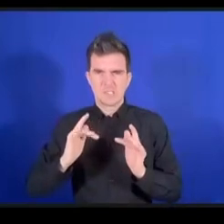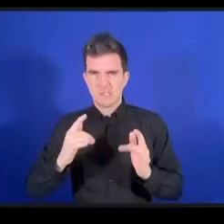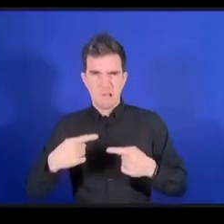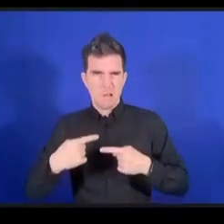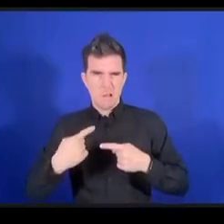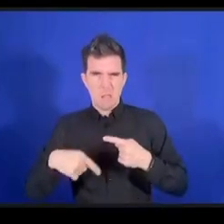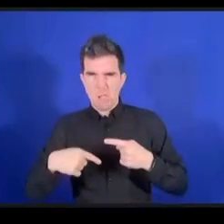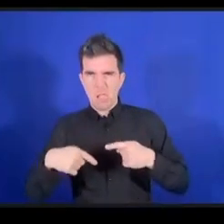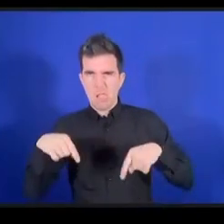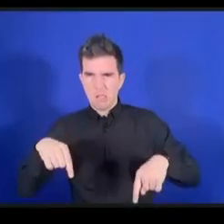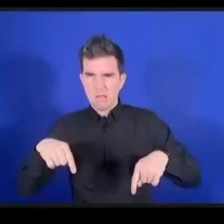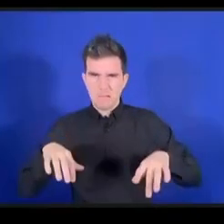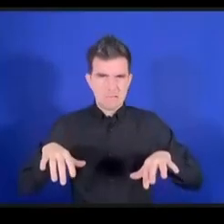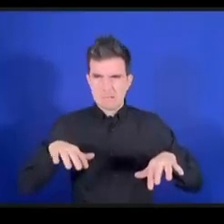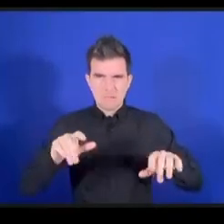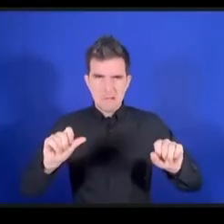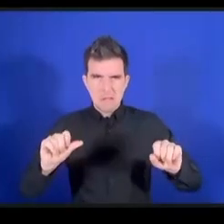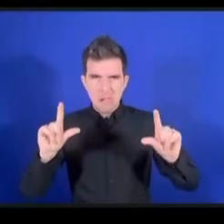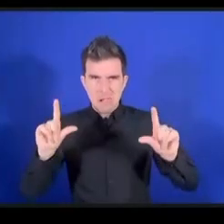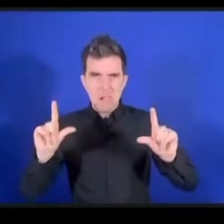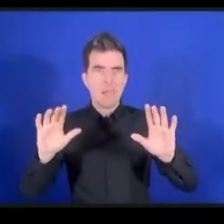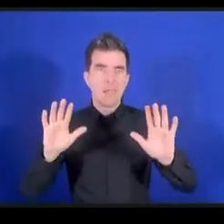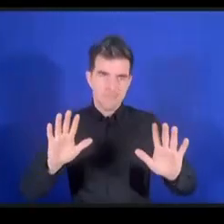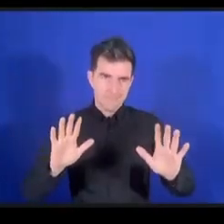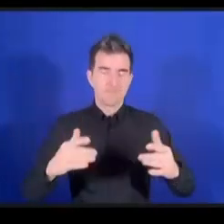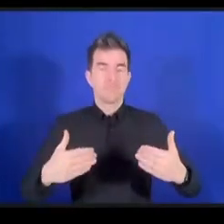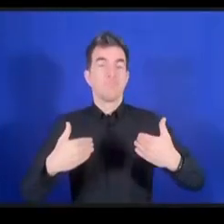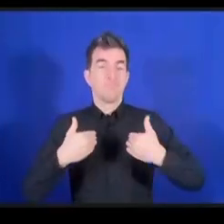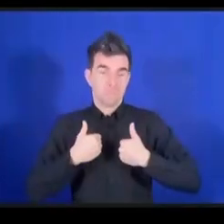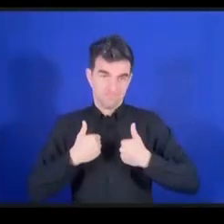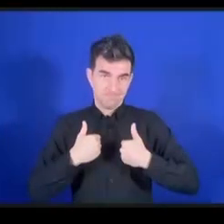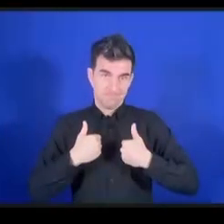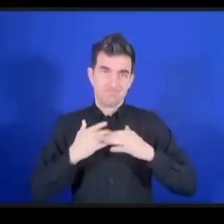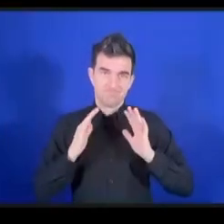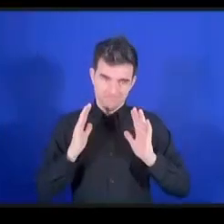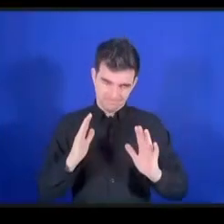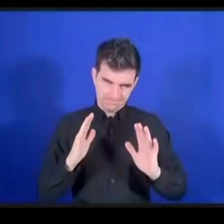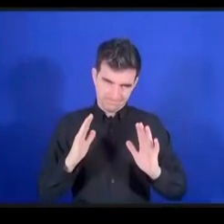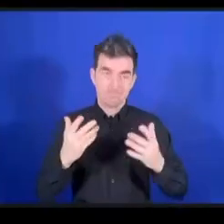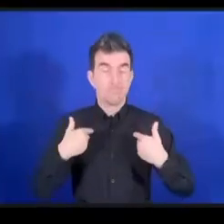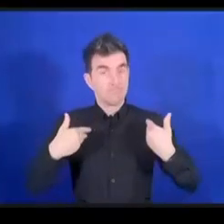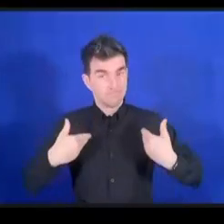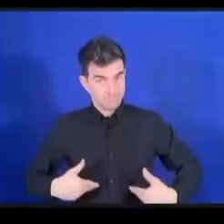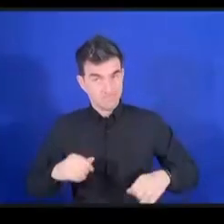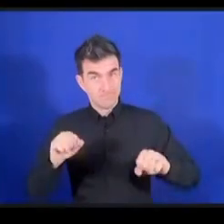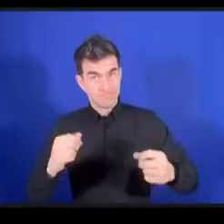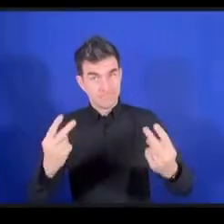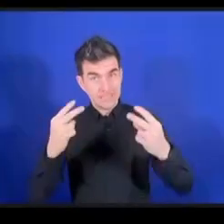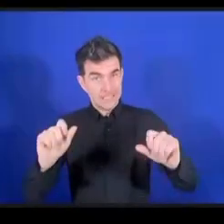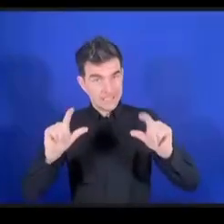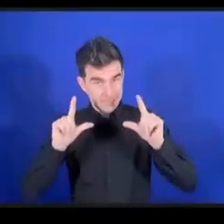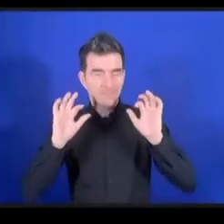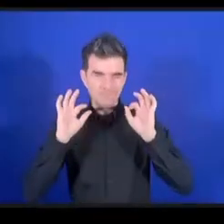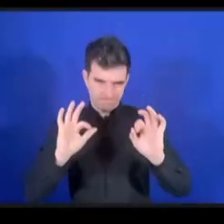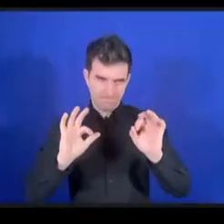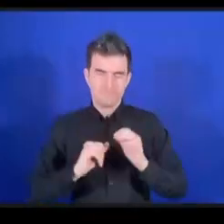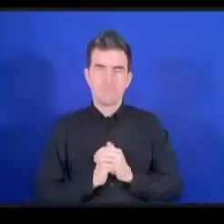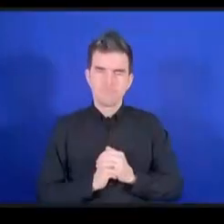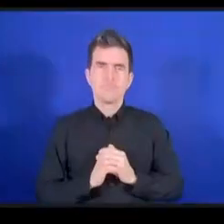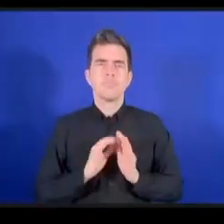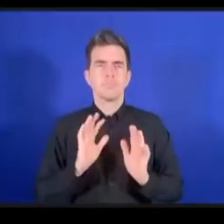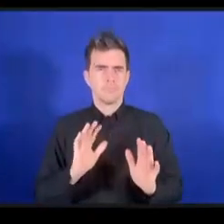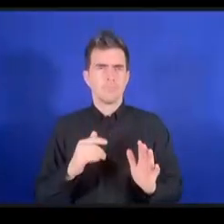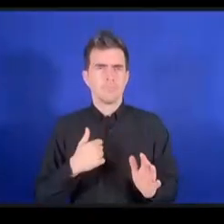أتأخر في الاتصال بكم شكرا لكم على سؤالكم أعتقد أن التحدي